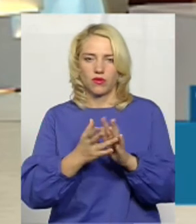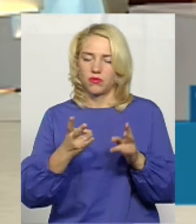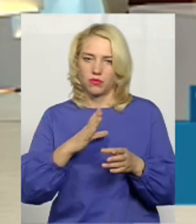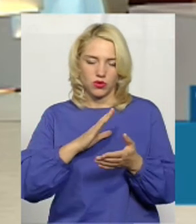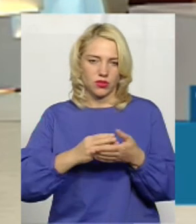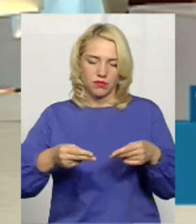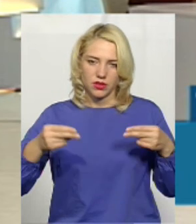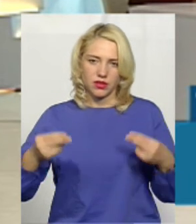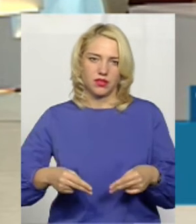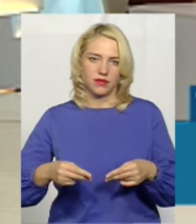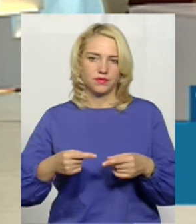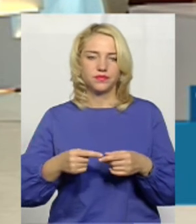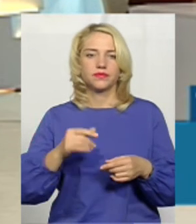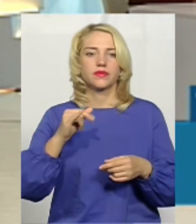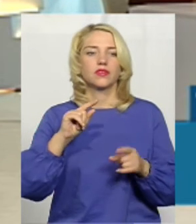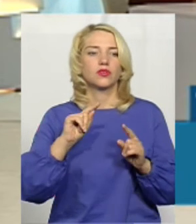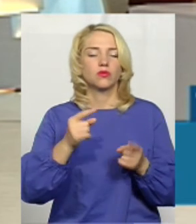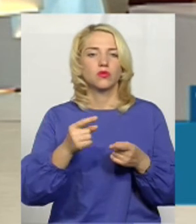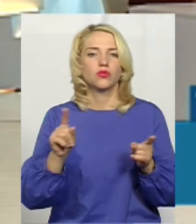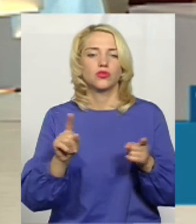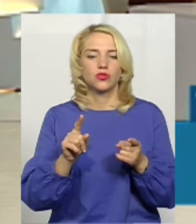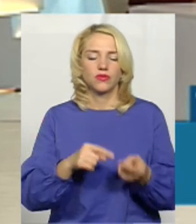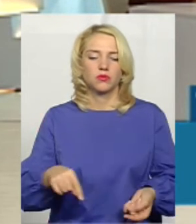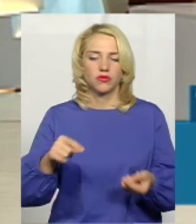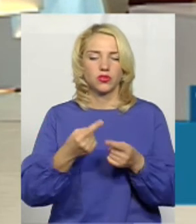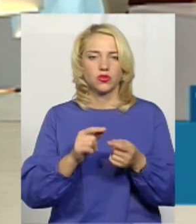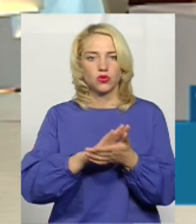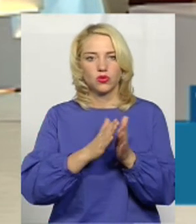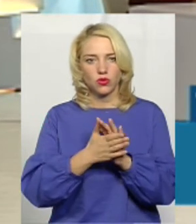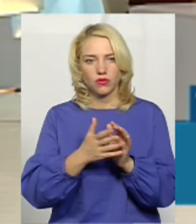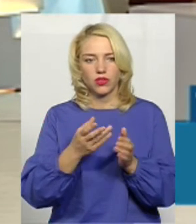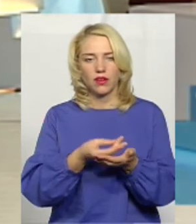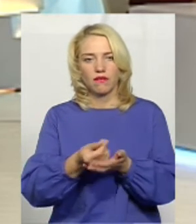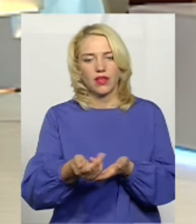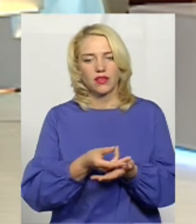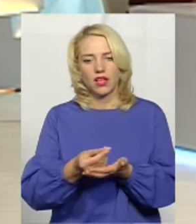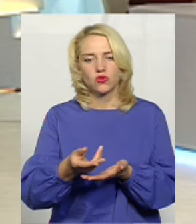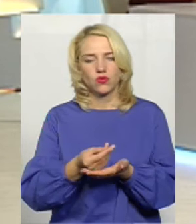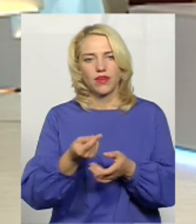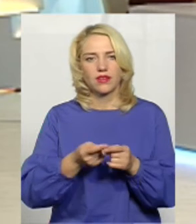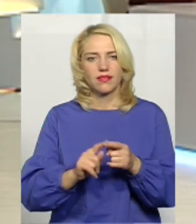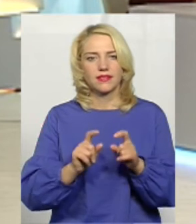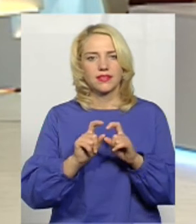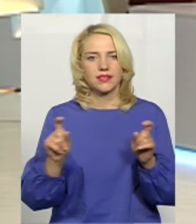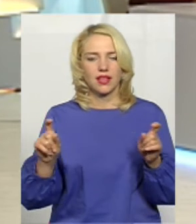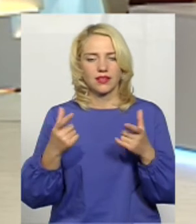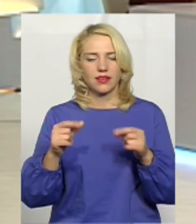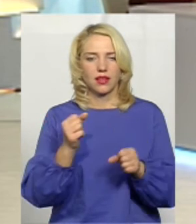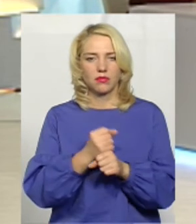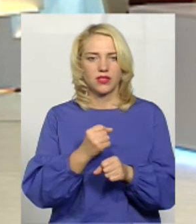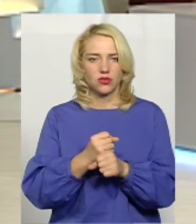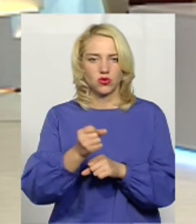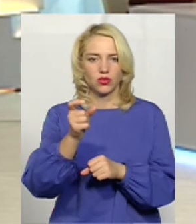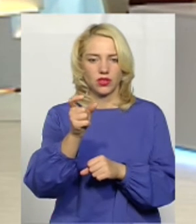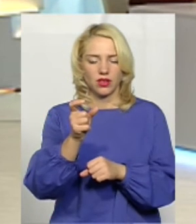укладений, тому що, відповідно до цього договору, йде фінансування на той заклад, де працює